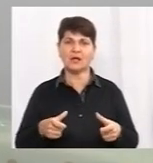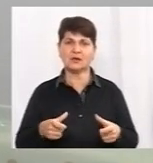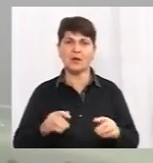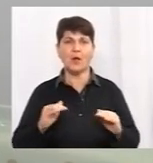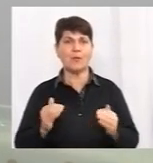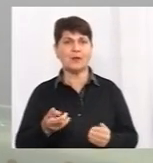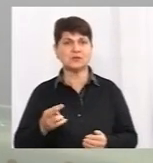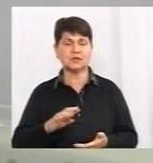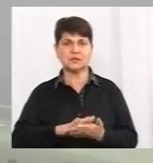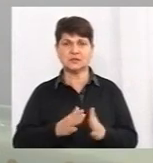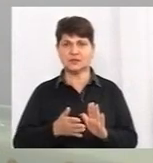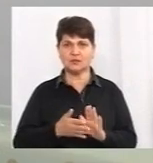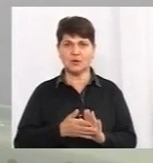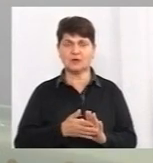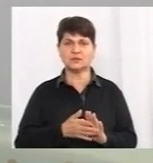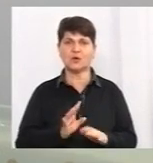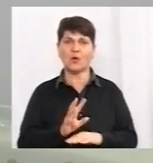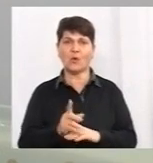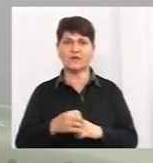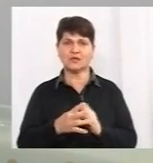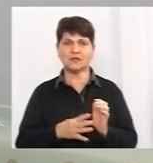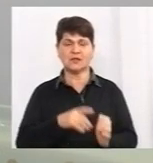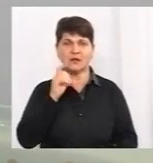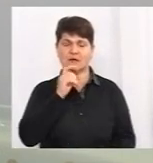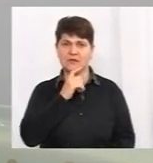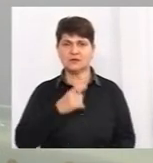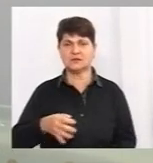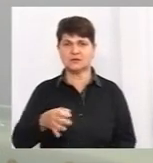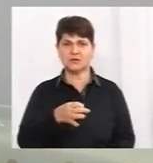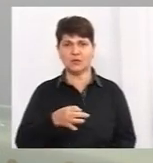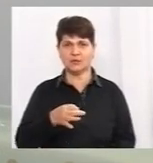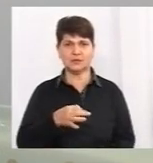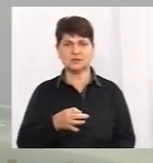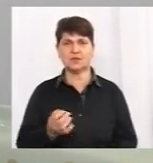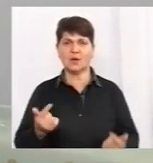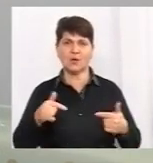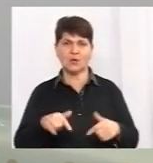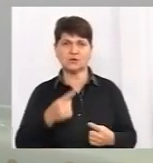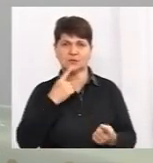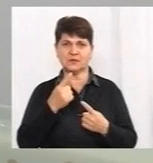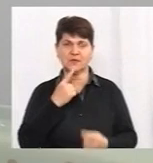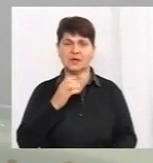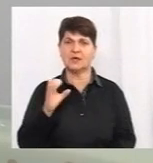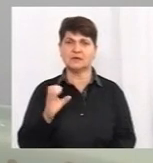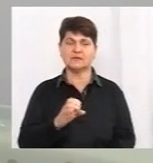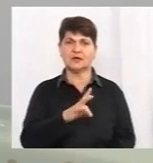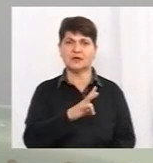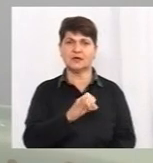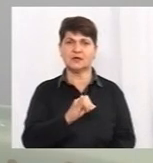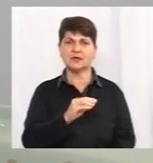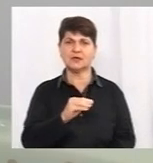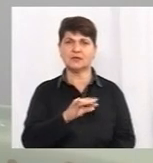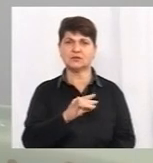Та про ситуацію з COVID-19 у Вінницькій області говоримо сьогодні з запрошеним до студії гостем. А це Станіслав Нижник-Оскольський,